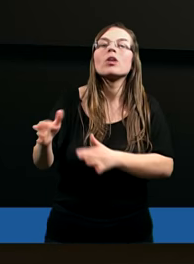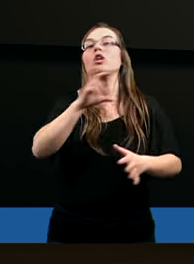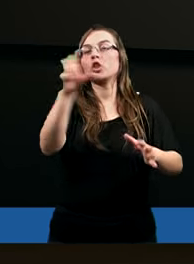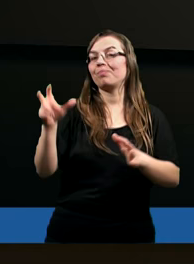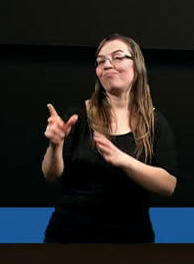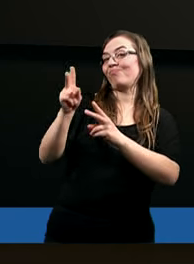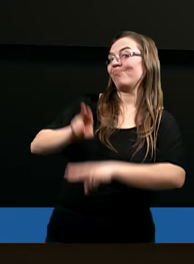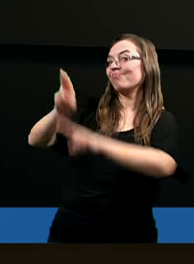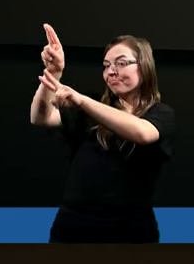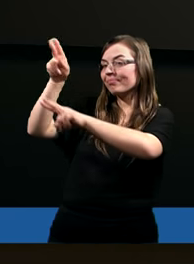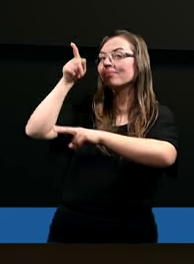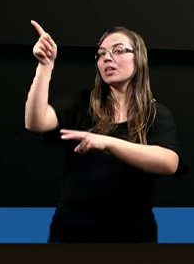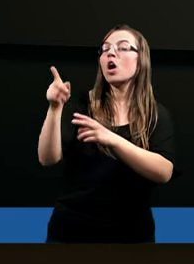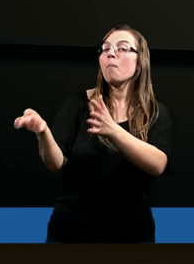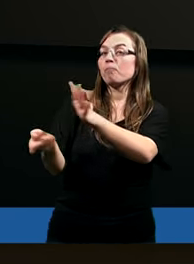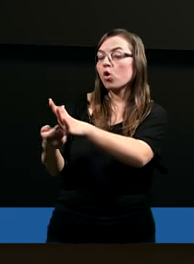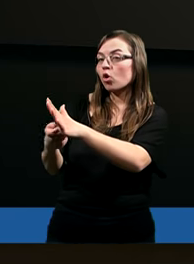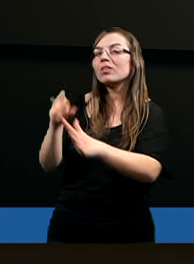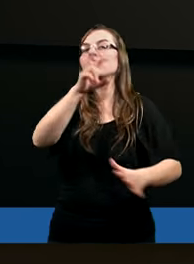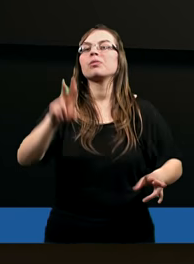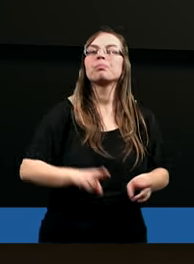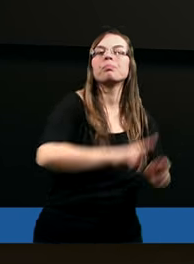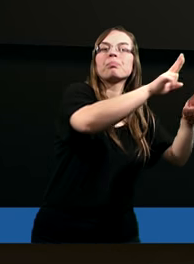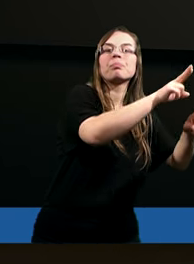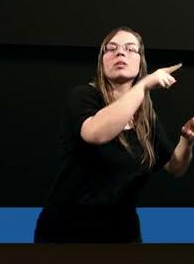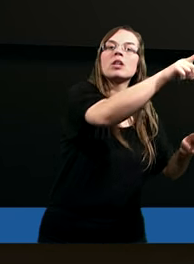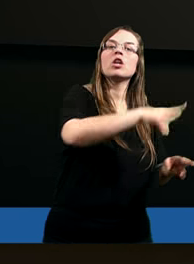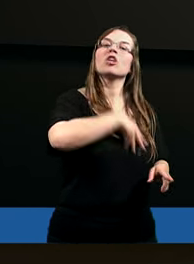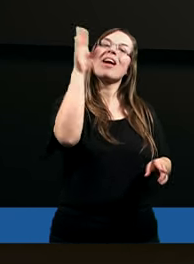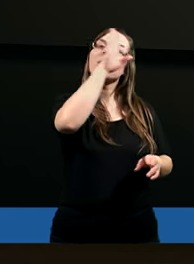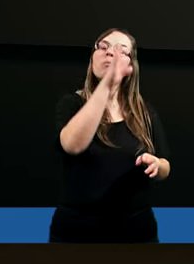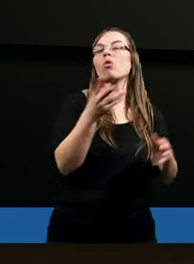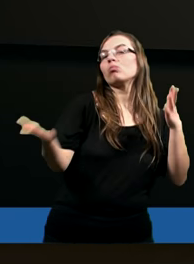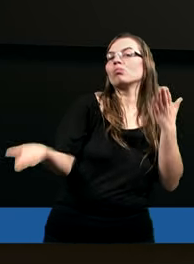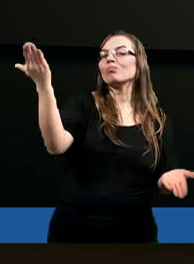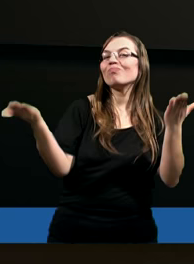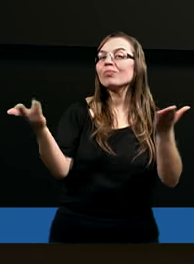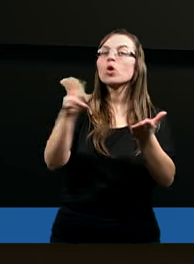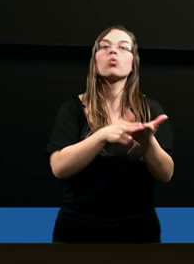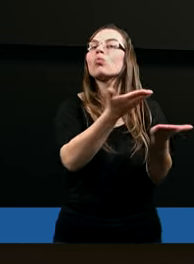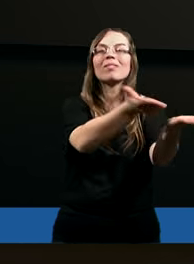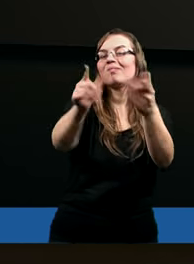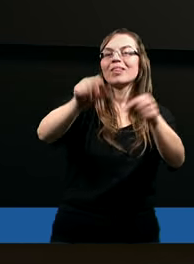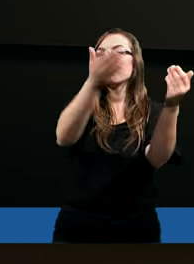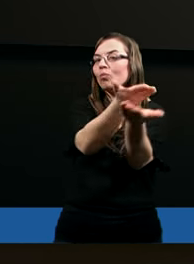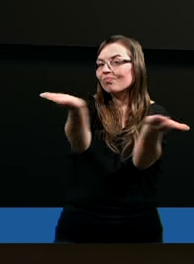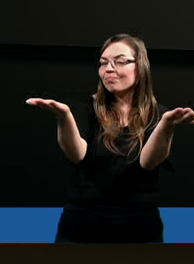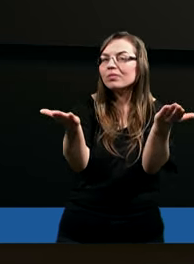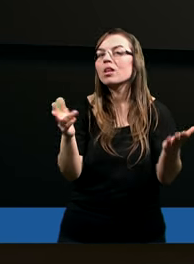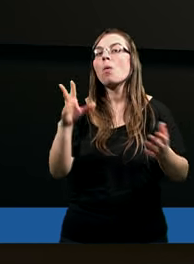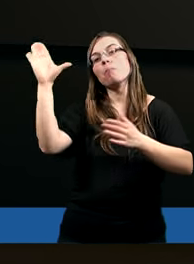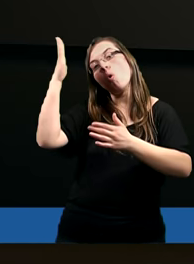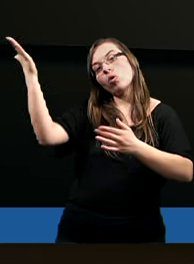naśladować porządliwości, czy czystego i świętego Boga. Ale to jest